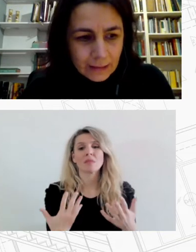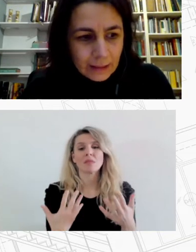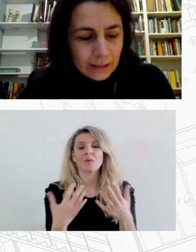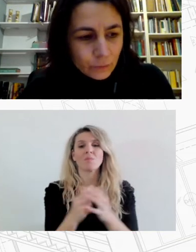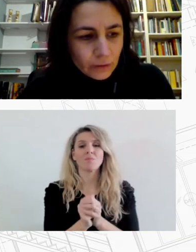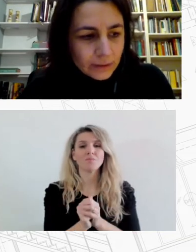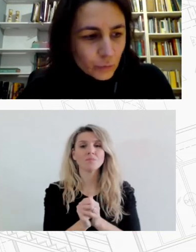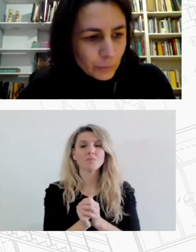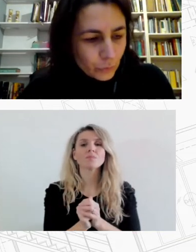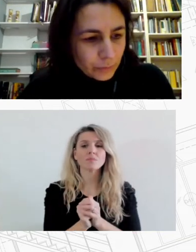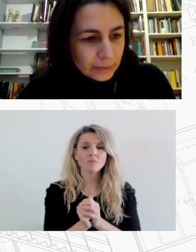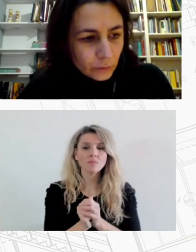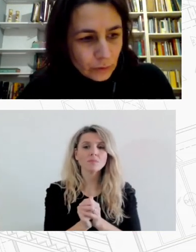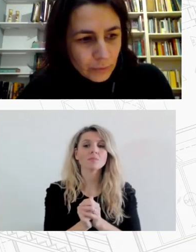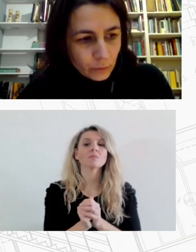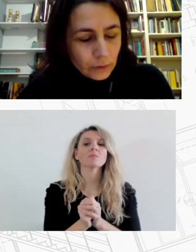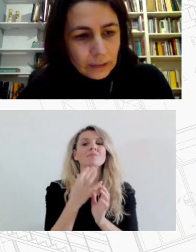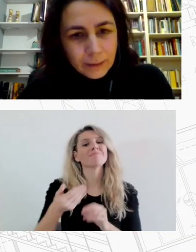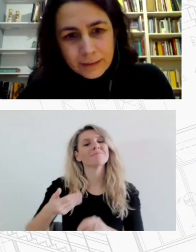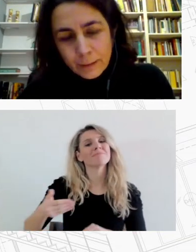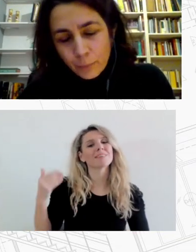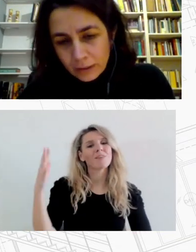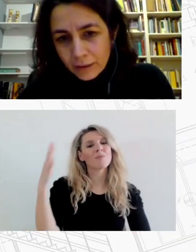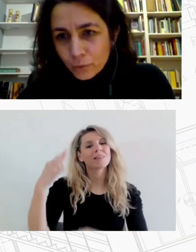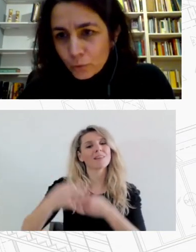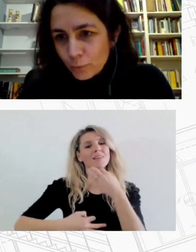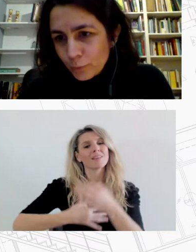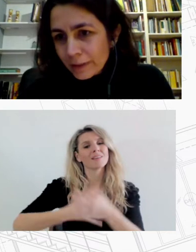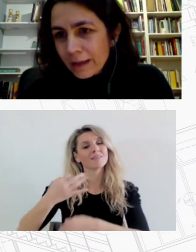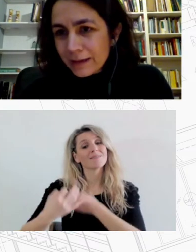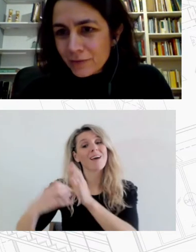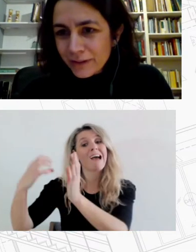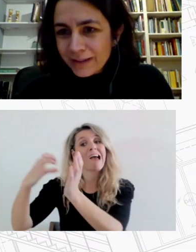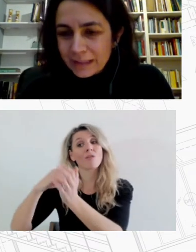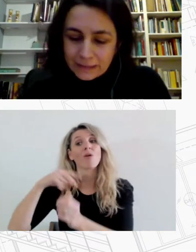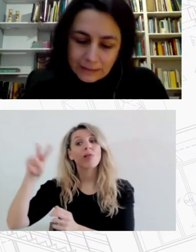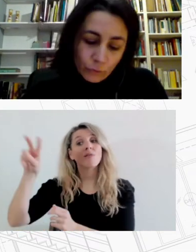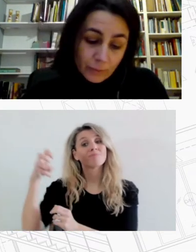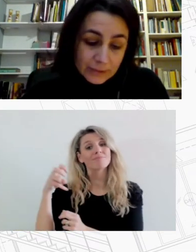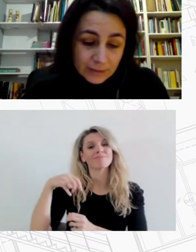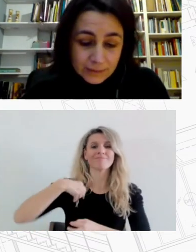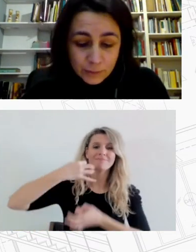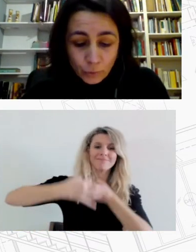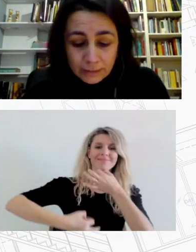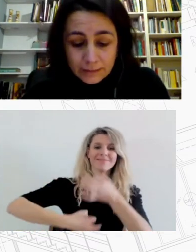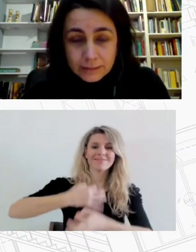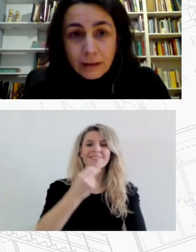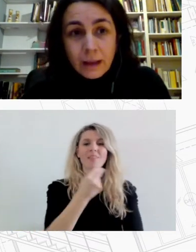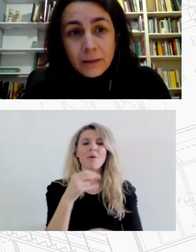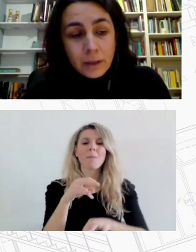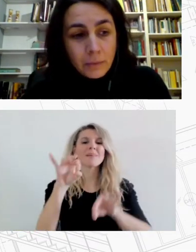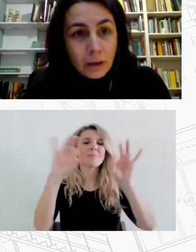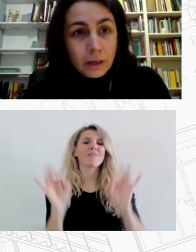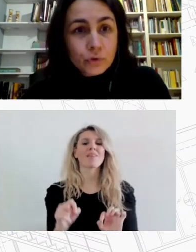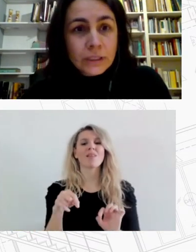το δανείζομαι από τον Δημήτρη τον Εμμανουήλ από ένα άρθρο του που περιέγραφε το θέμα της εργαστικής πολιτικής στην